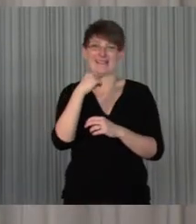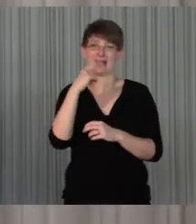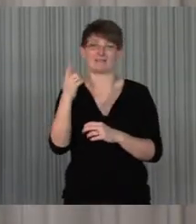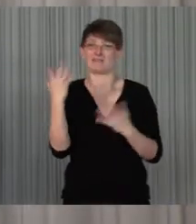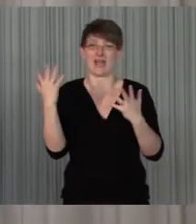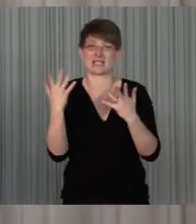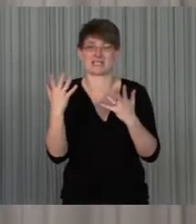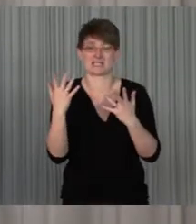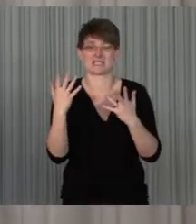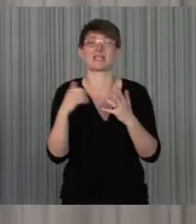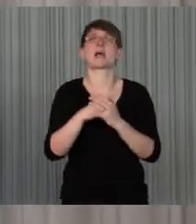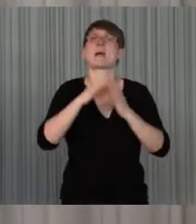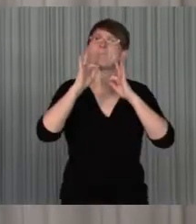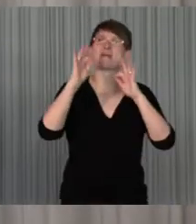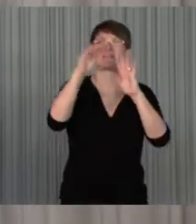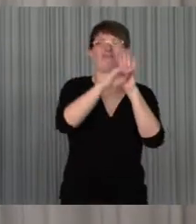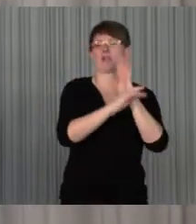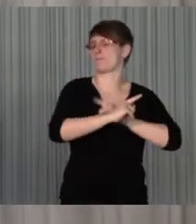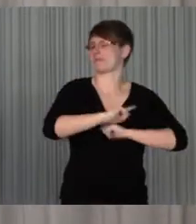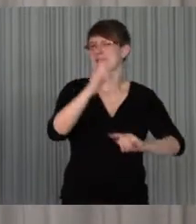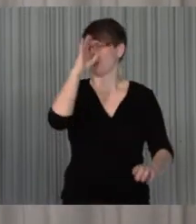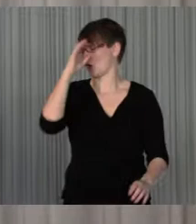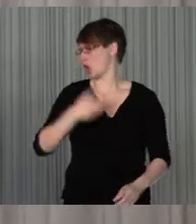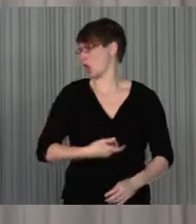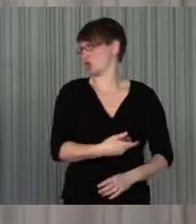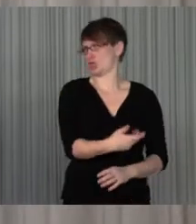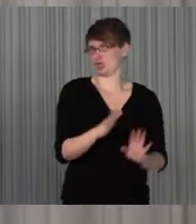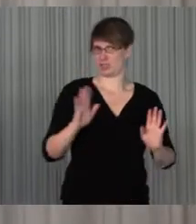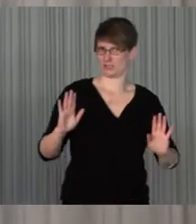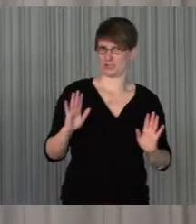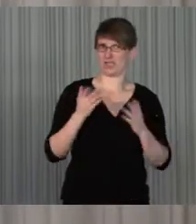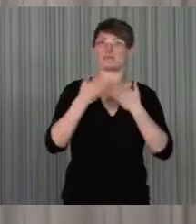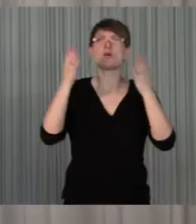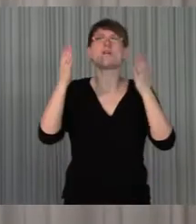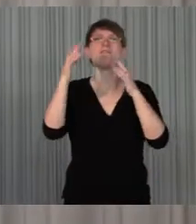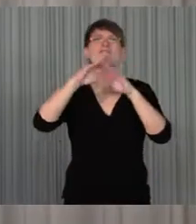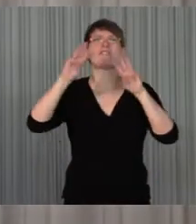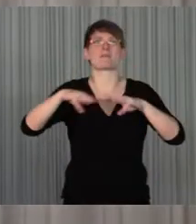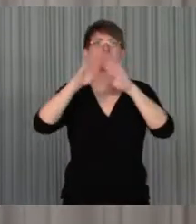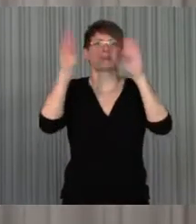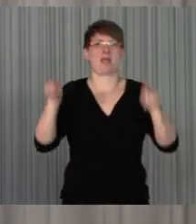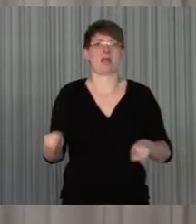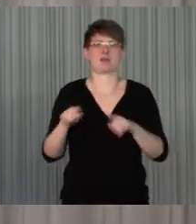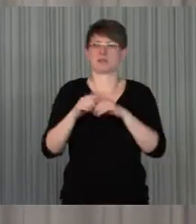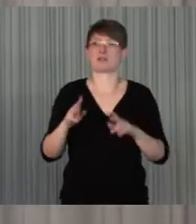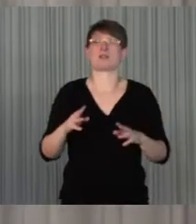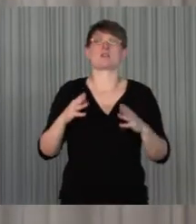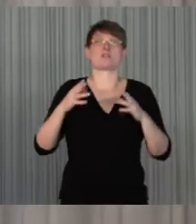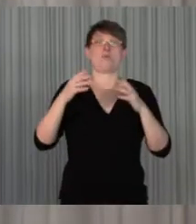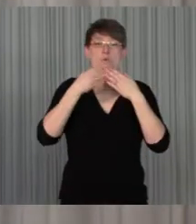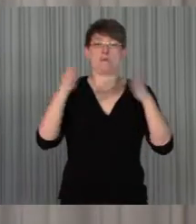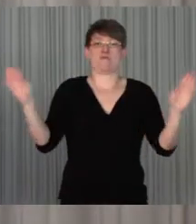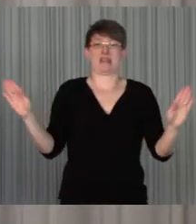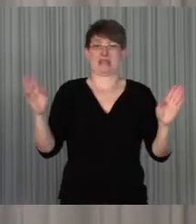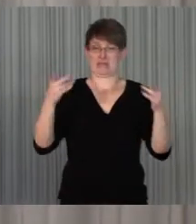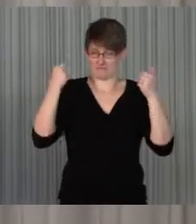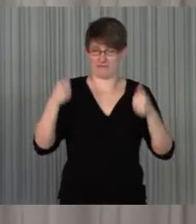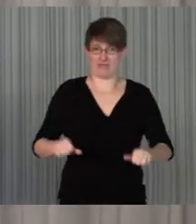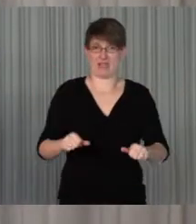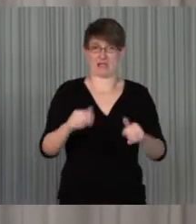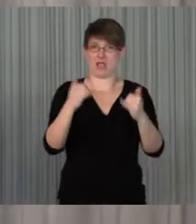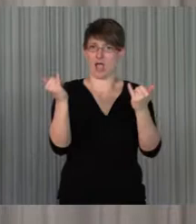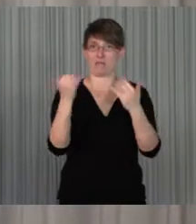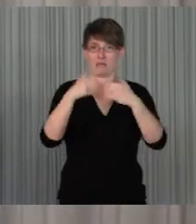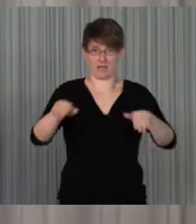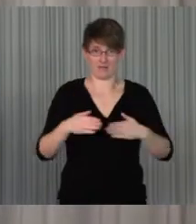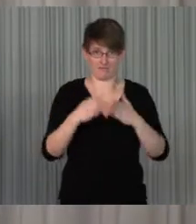überhaupt, selbst in öffentlichen Webseiten, die, für die das eigentlich verpflichtend ist, denn ist der Anteil